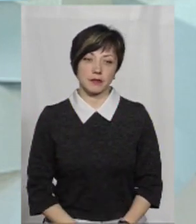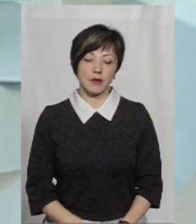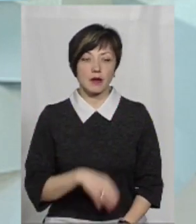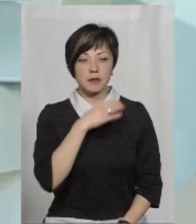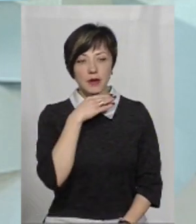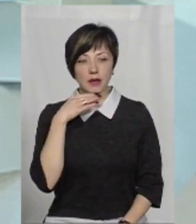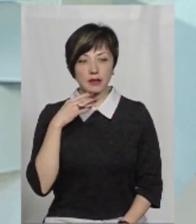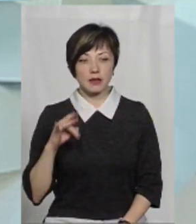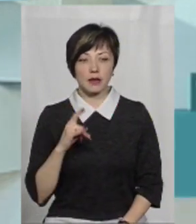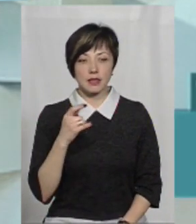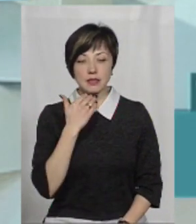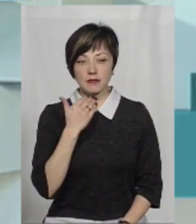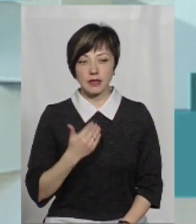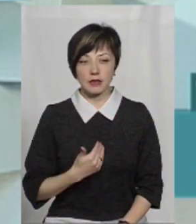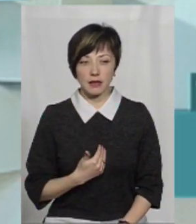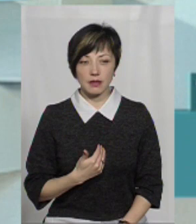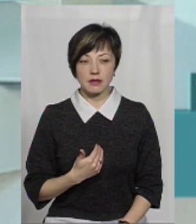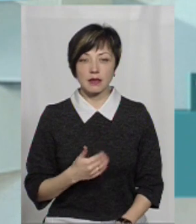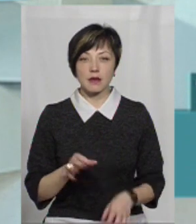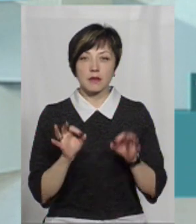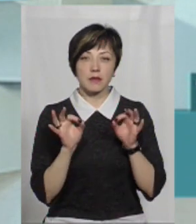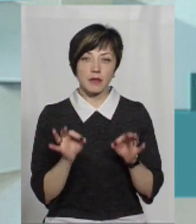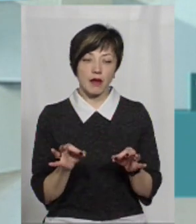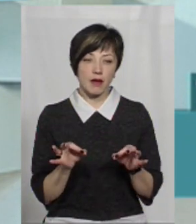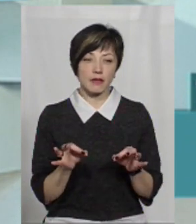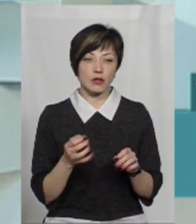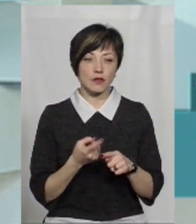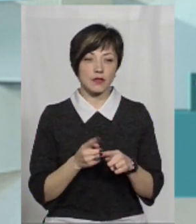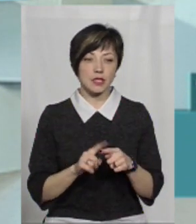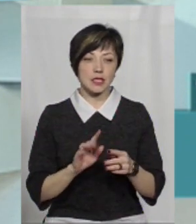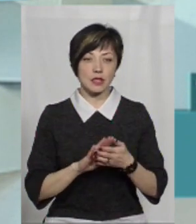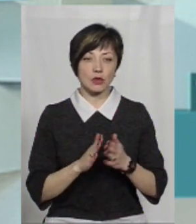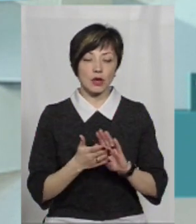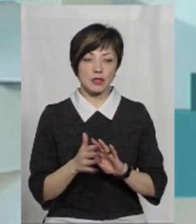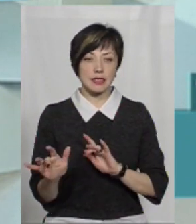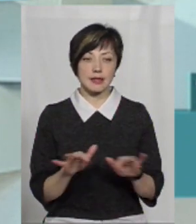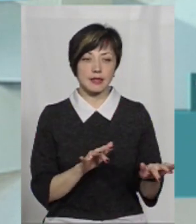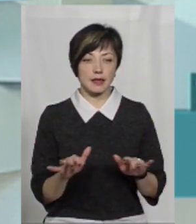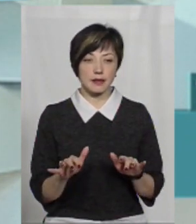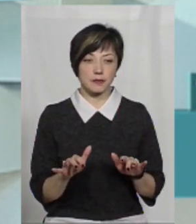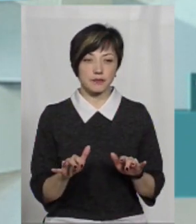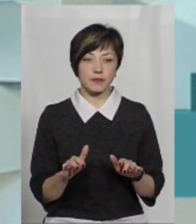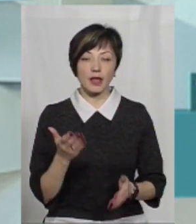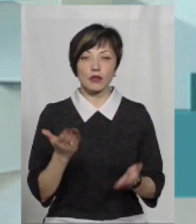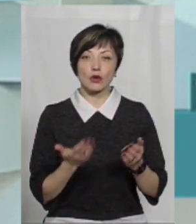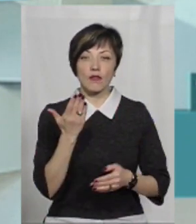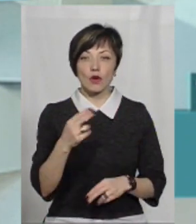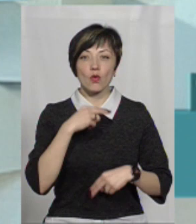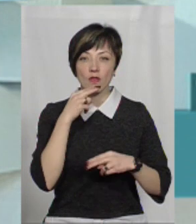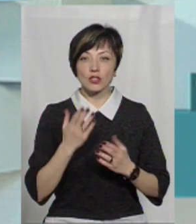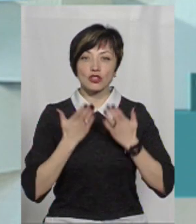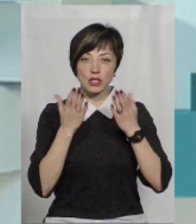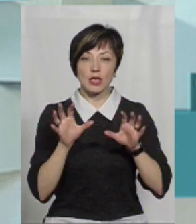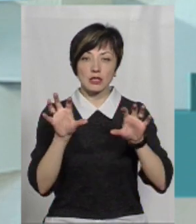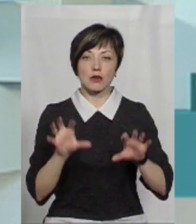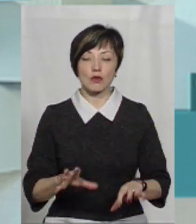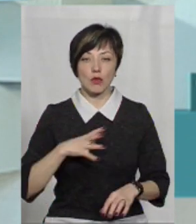Неодноразово до нас зверталися, як правильно в цій ситуації. Якщо ви уважно читали закон, то там